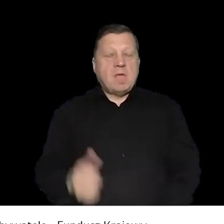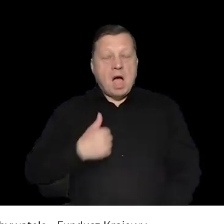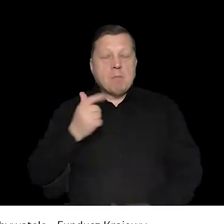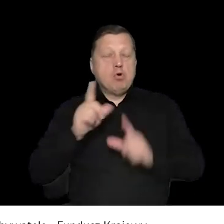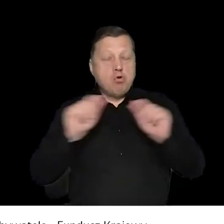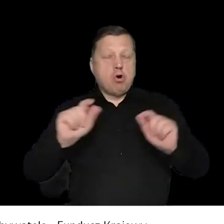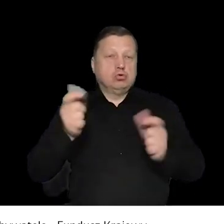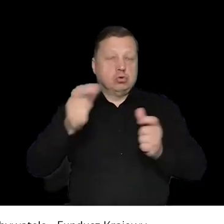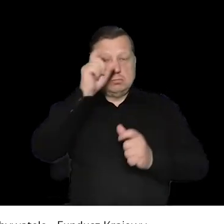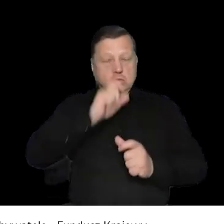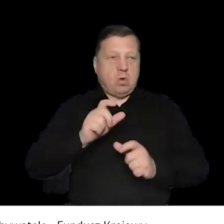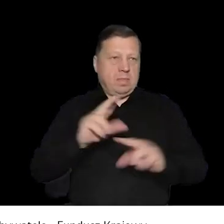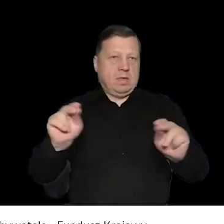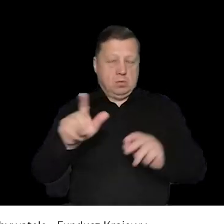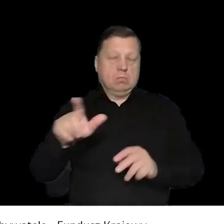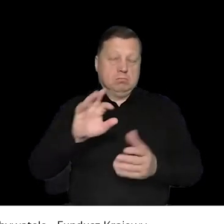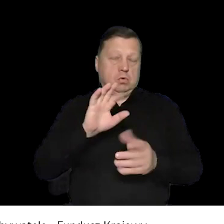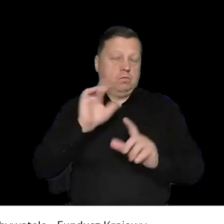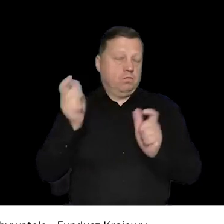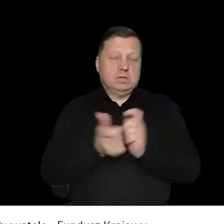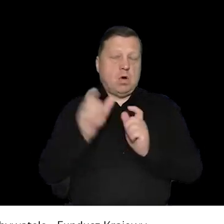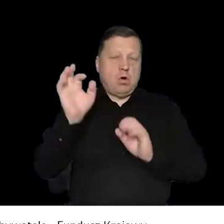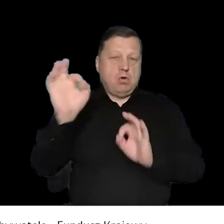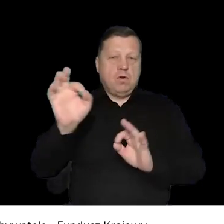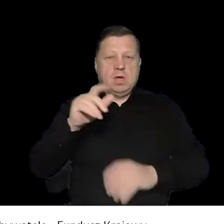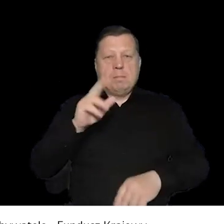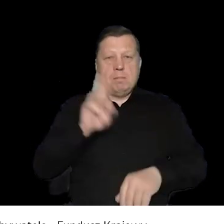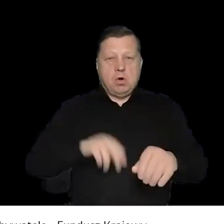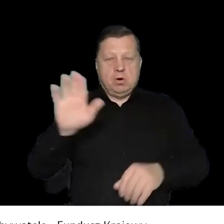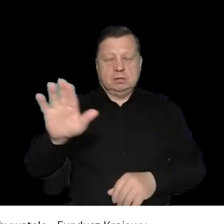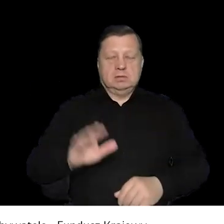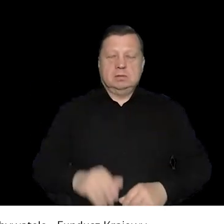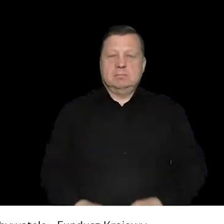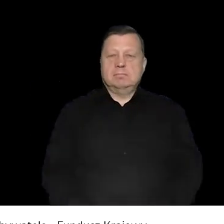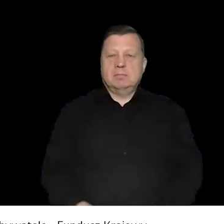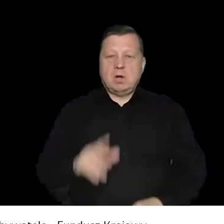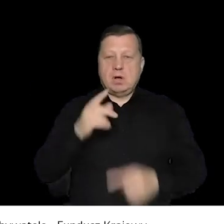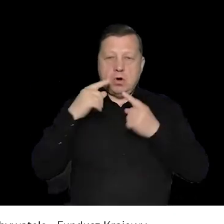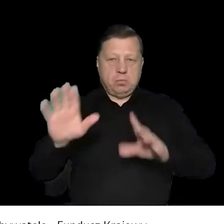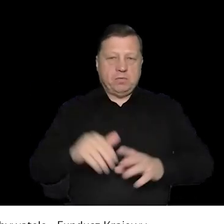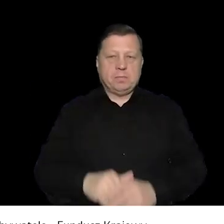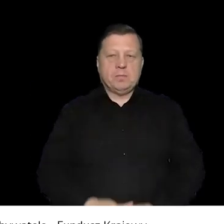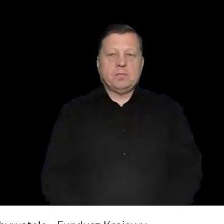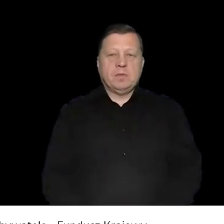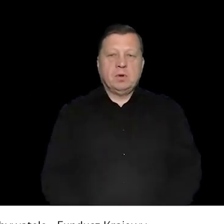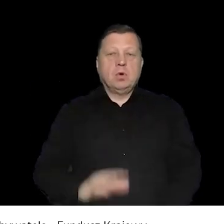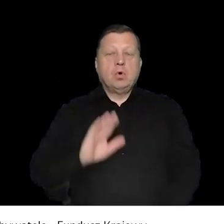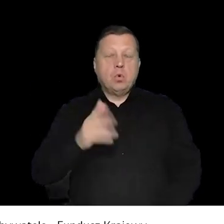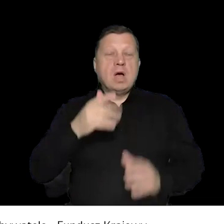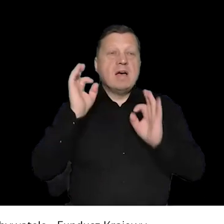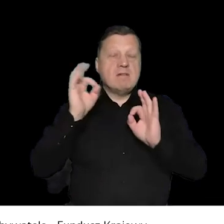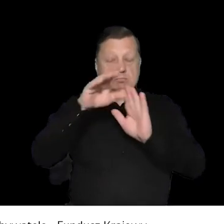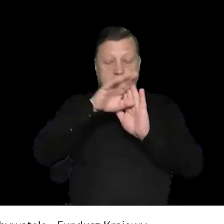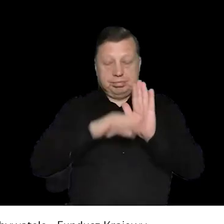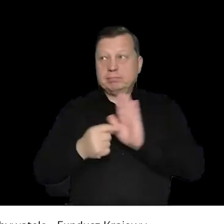prostu uczestnikom czy uczestniczkom nic z tego zgromadzenia się nie stało. Więc tutaj za zabezpieczenie odpowiada policja.